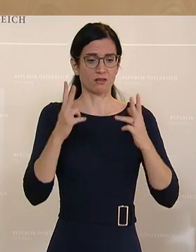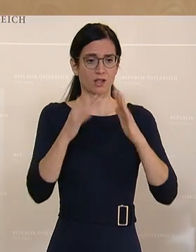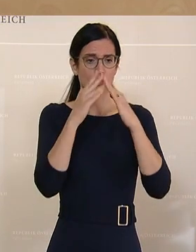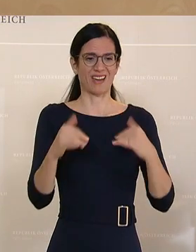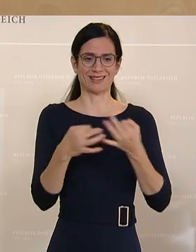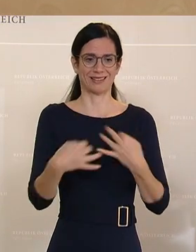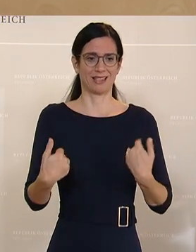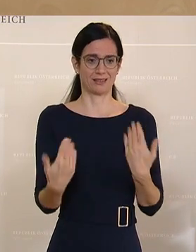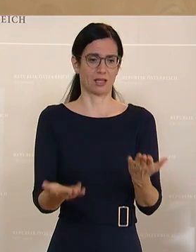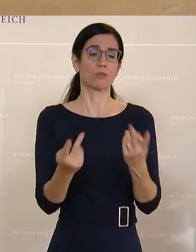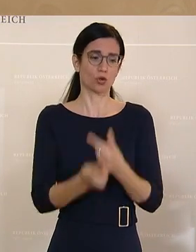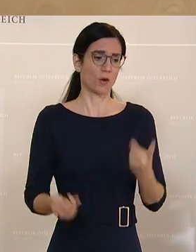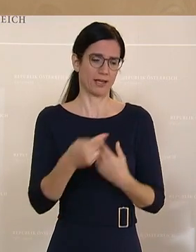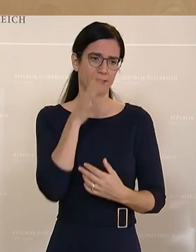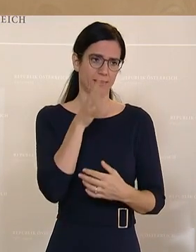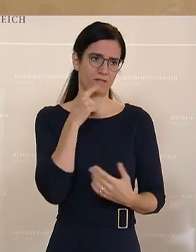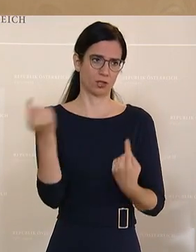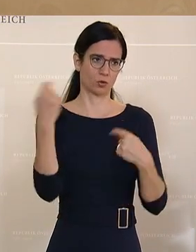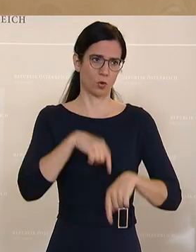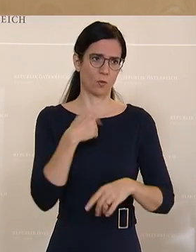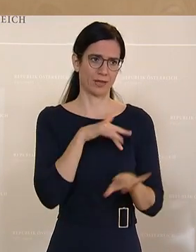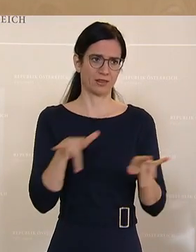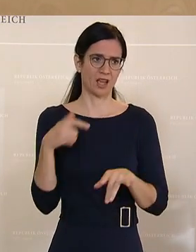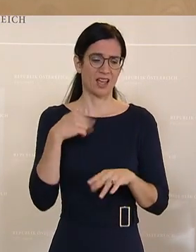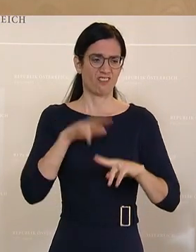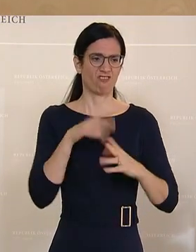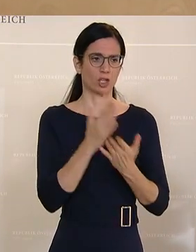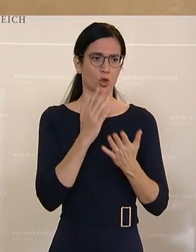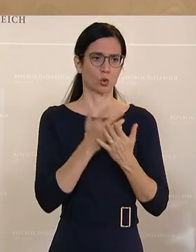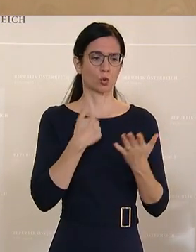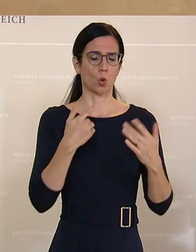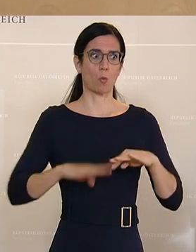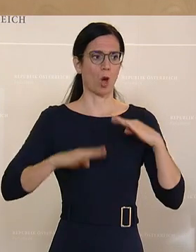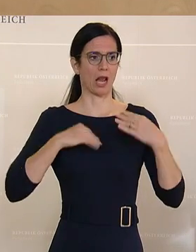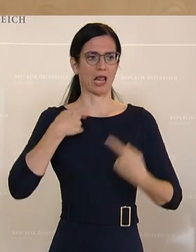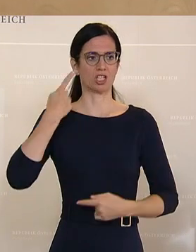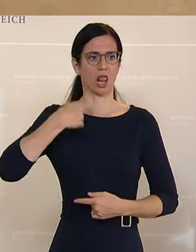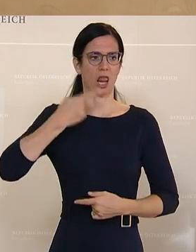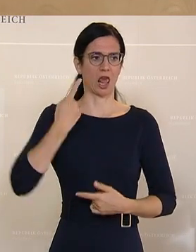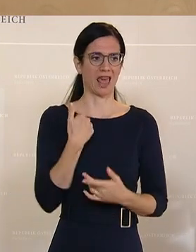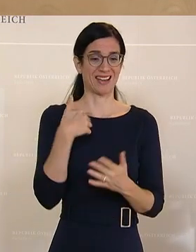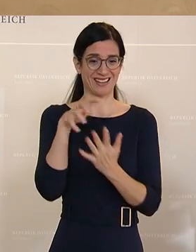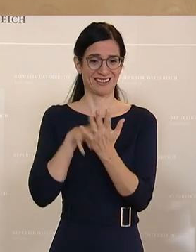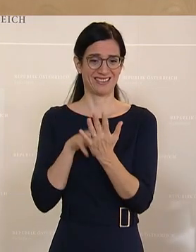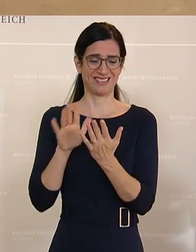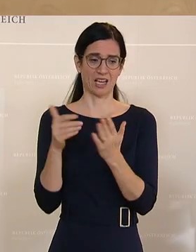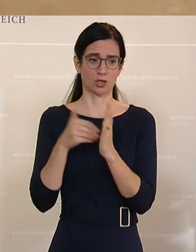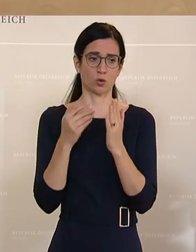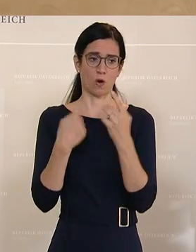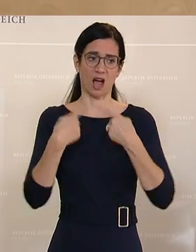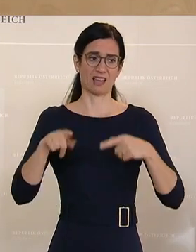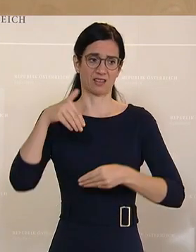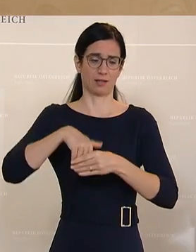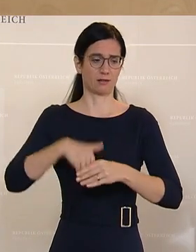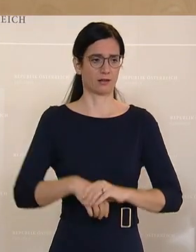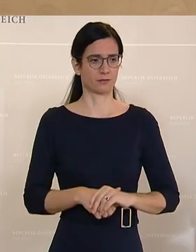Also wenn Sie schon auf Pathetik setzen, dann lernen Sie den ganzen Text auswendig und schauen, was da sonst noch drinnen gestanden ist. Und vielleicht auch noch ein Wort zu den